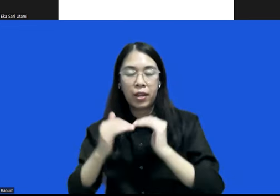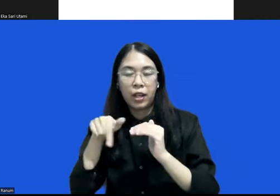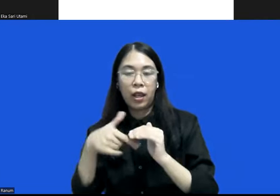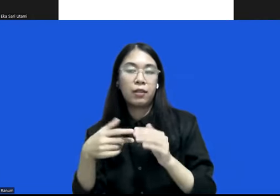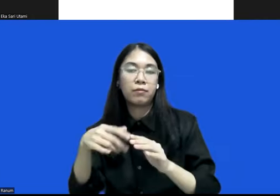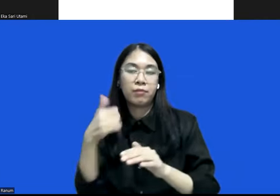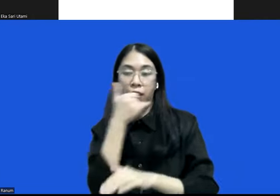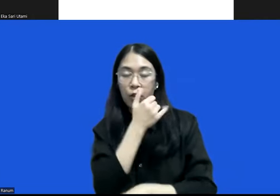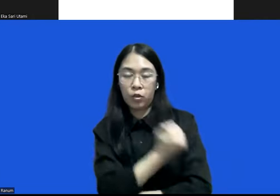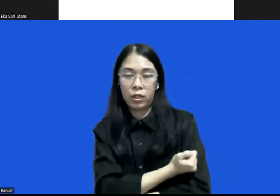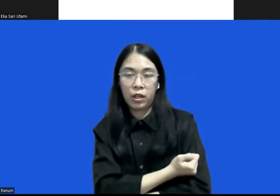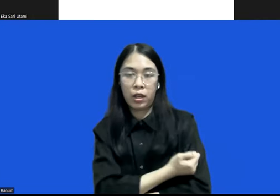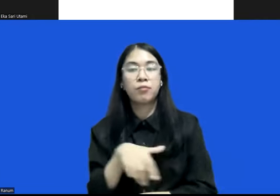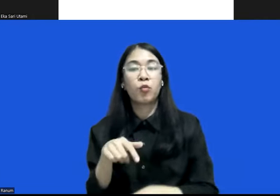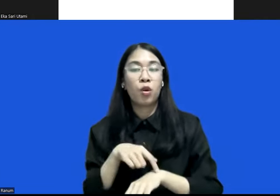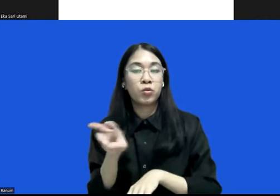menit saya persilakan